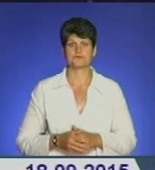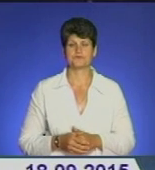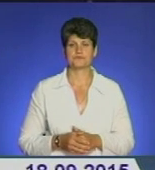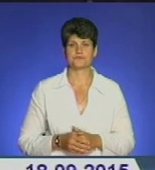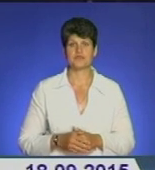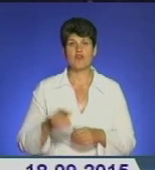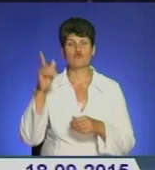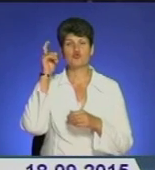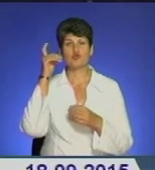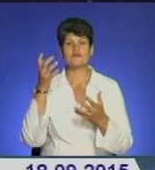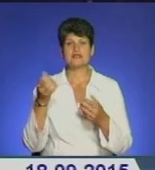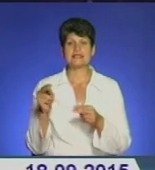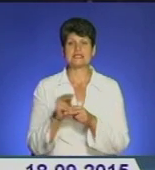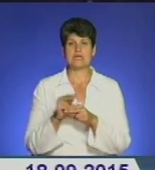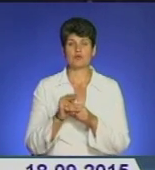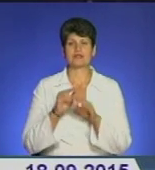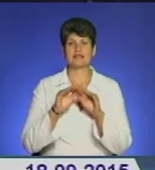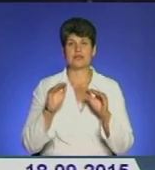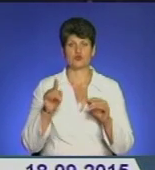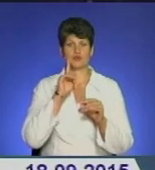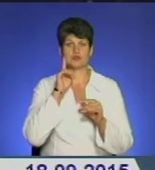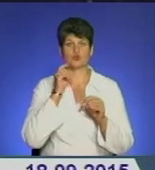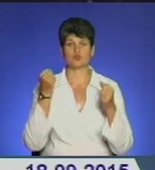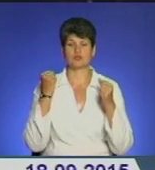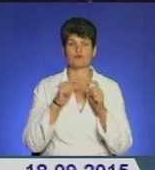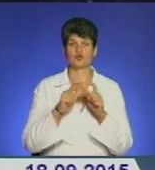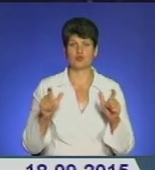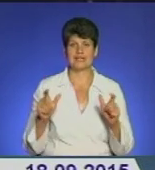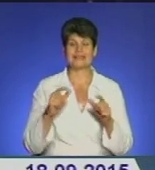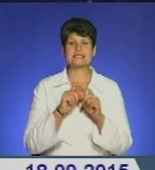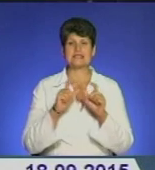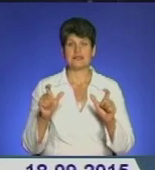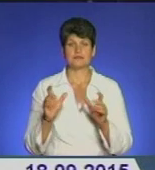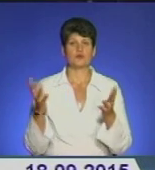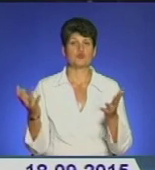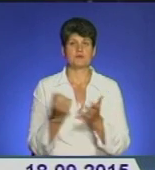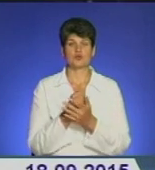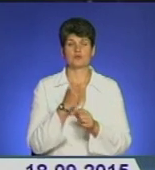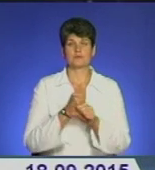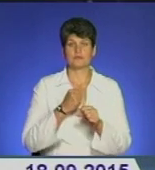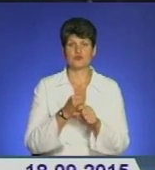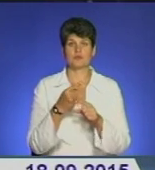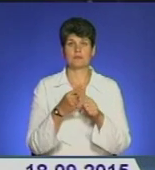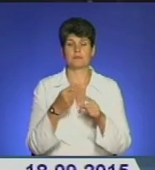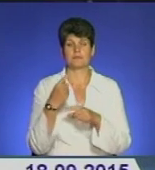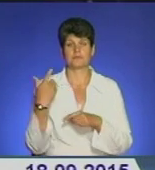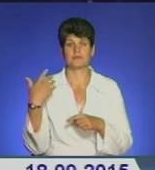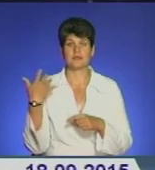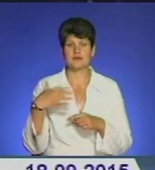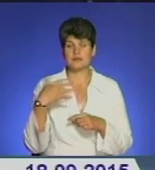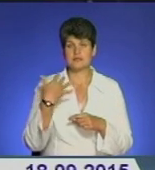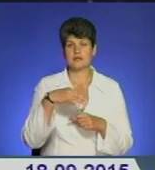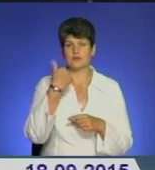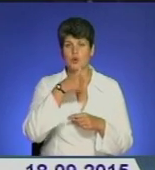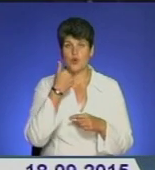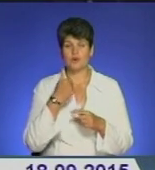У Чорткові взялися за ремонт дитячо-юнацької спортивної школи. Заклад успішно функціонує майже півстоліття. Вихованці показують хороші